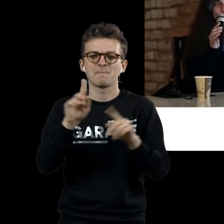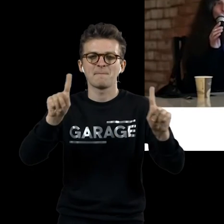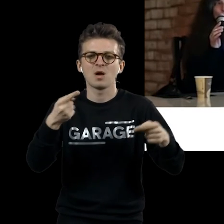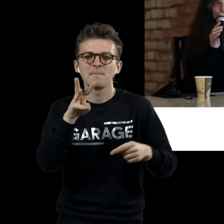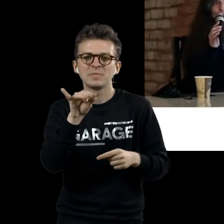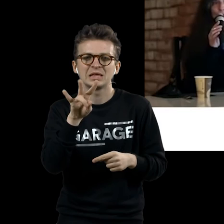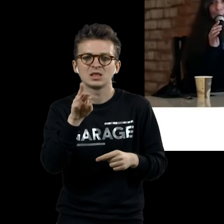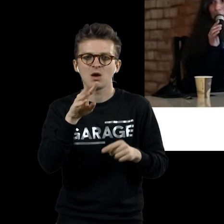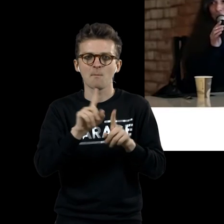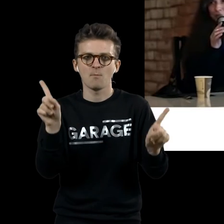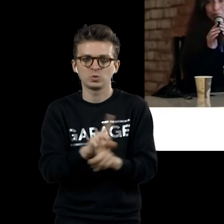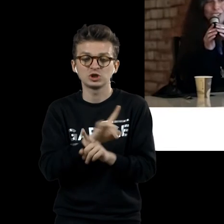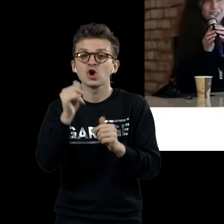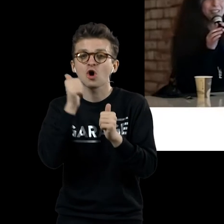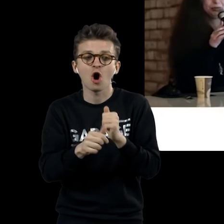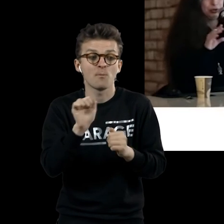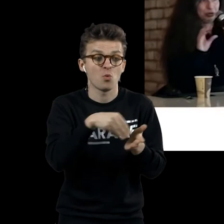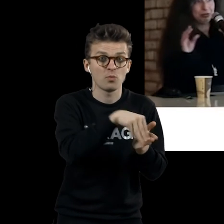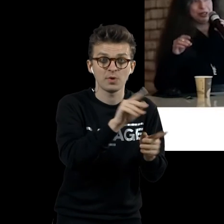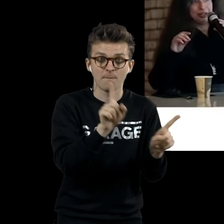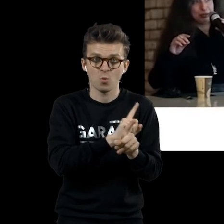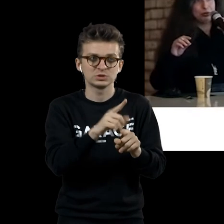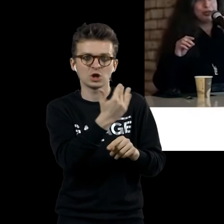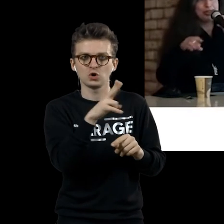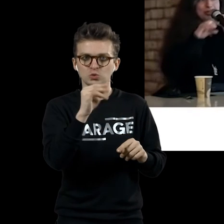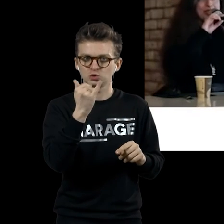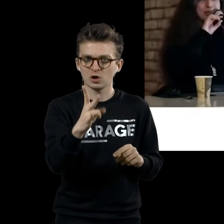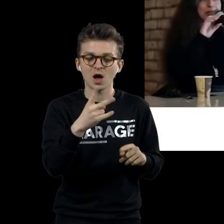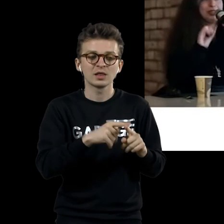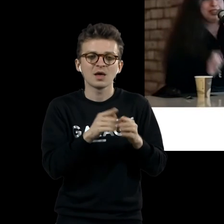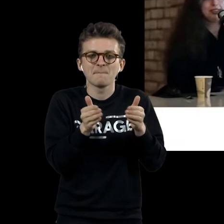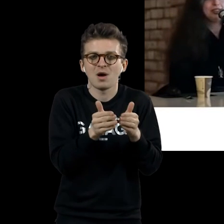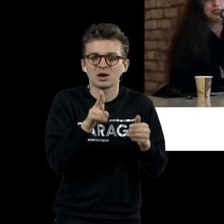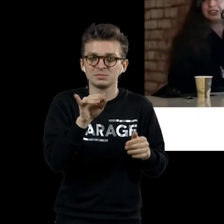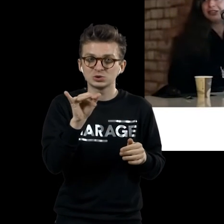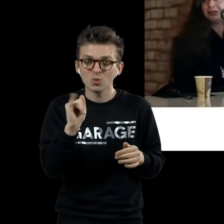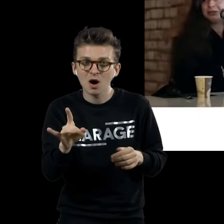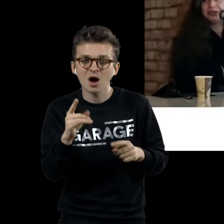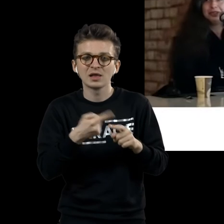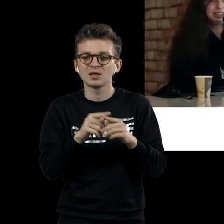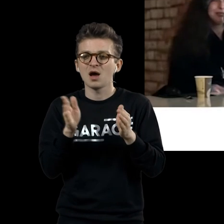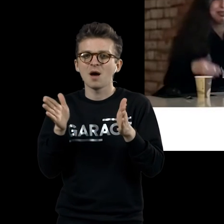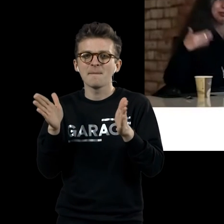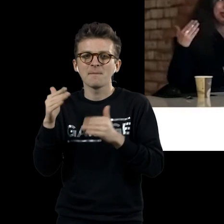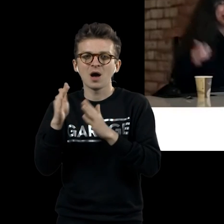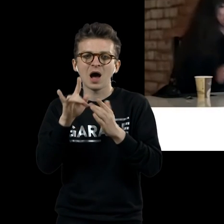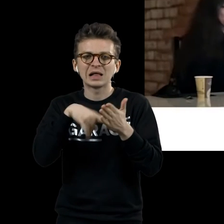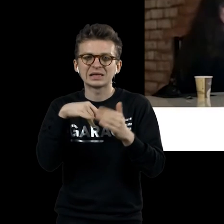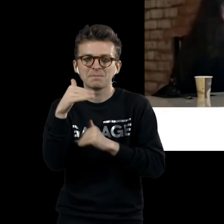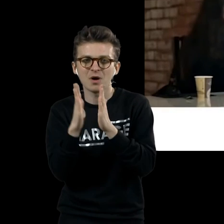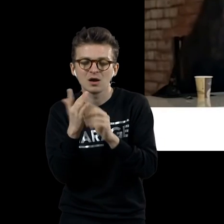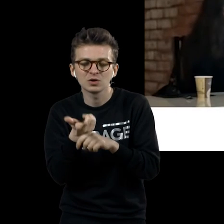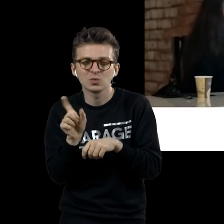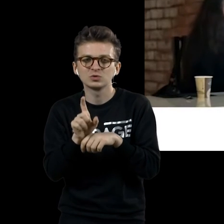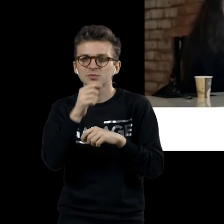Каждый может купить вот такой мини-музей Дюшана, где все, там, маленький писсуарчик, маленькие открыточки со всеми произведениями. Там у здания